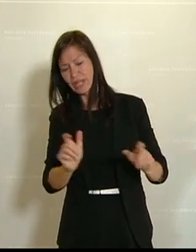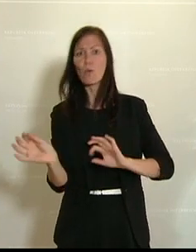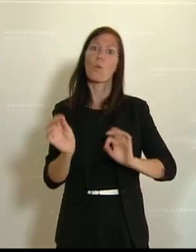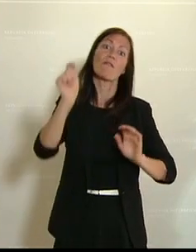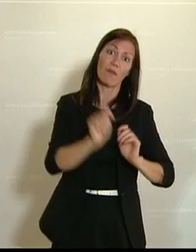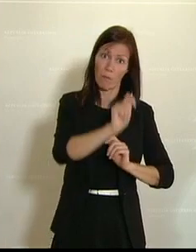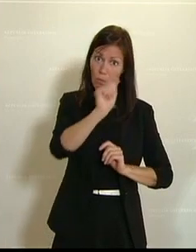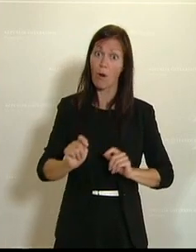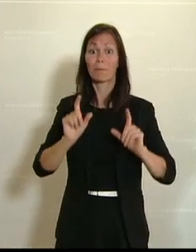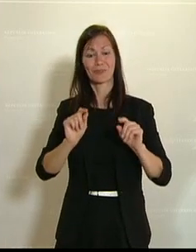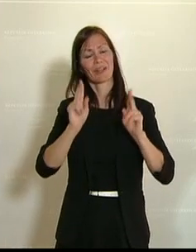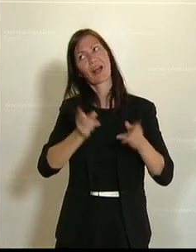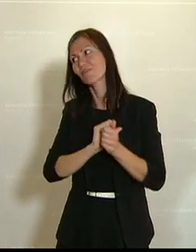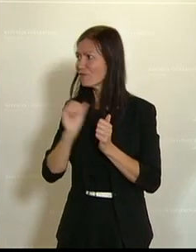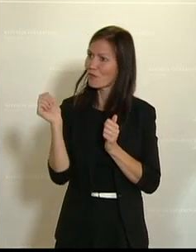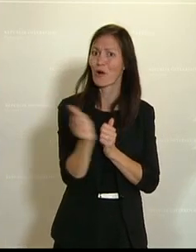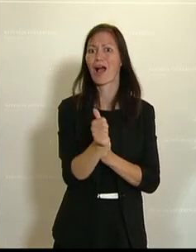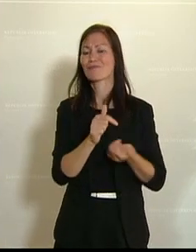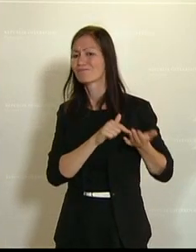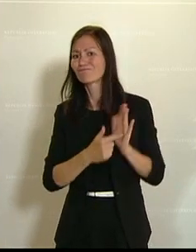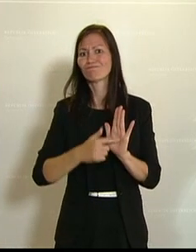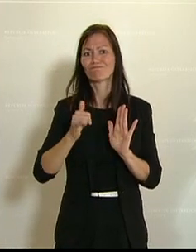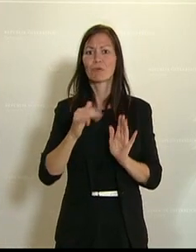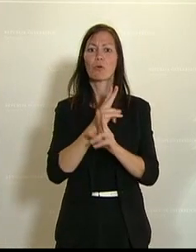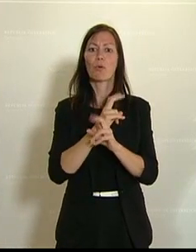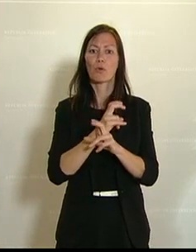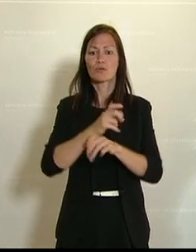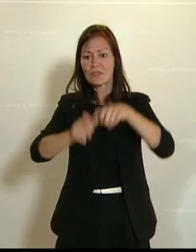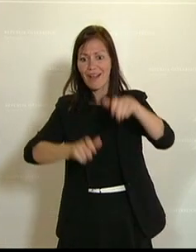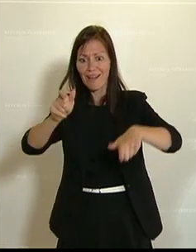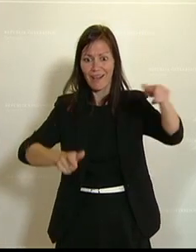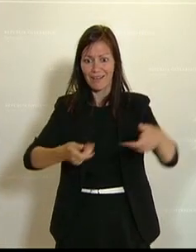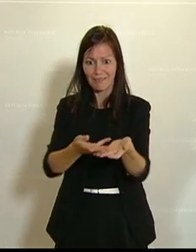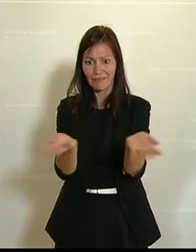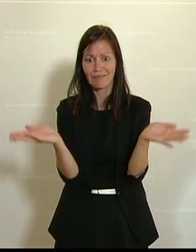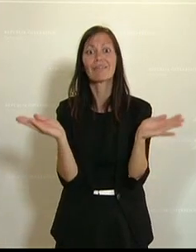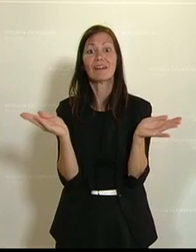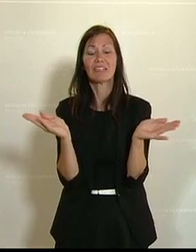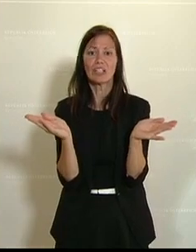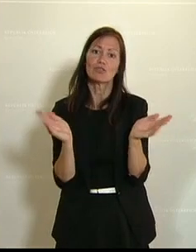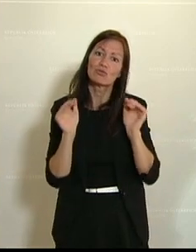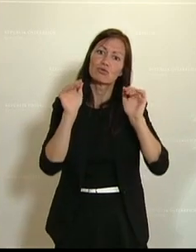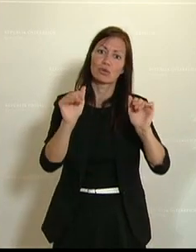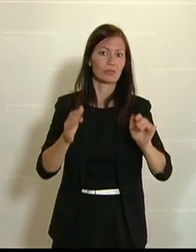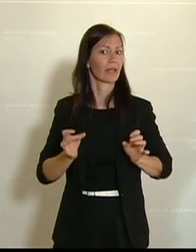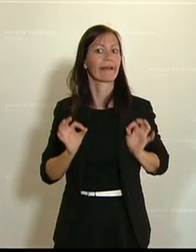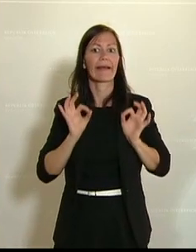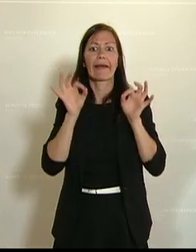einnehmen, und zeitgleich unsere Österreicherinnen und Österreicher vor diesem Gift schützen.